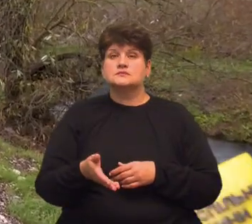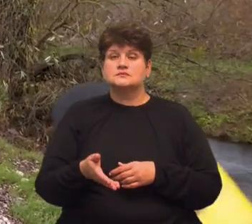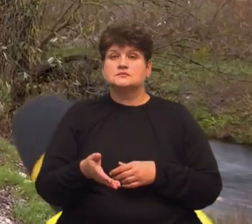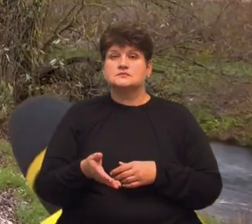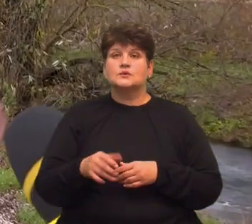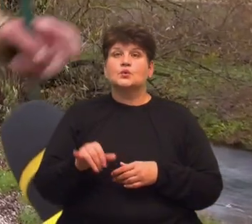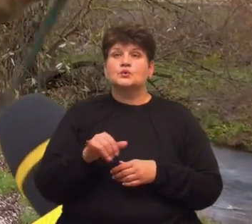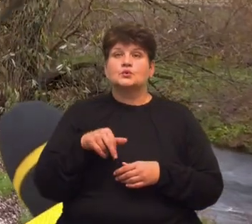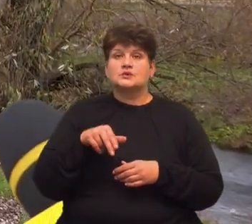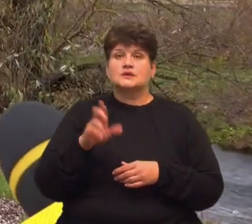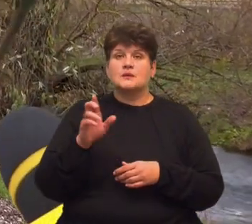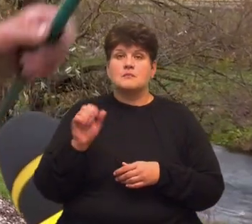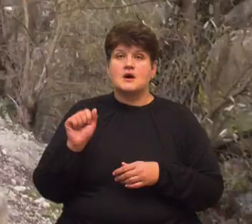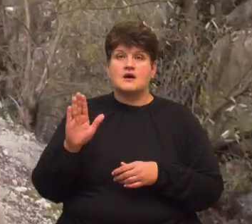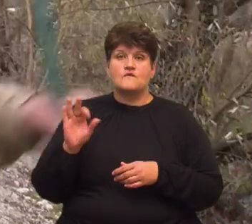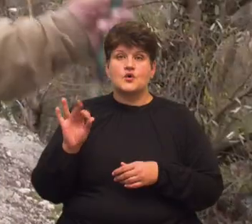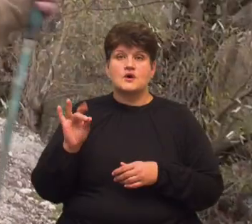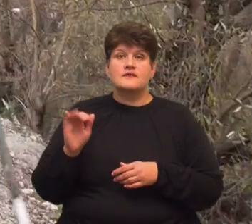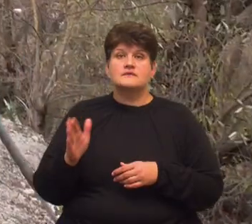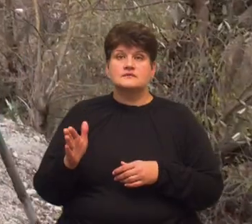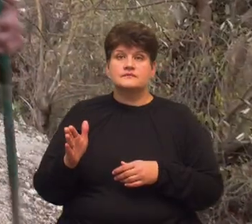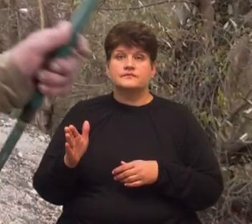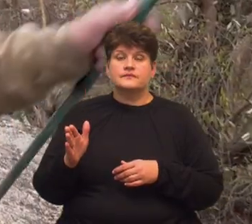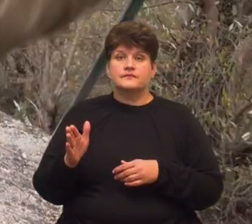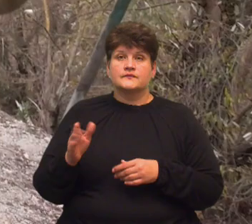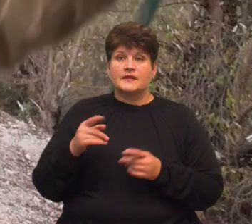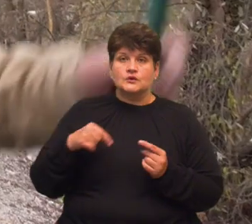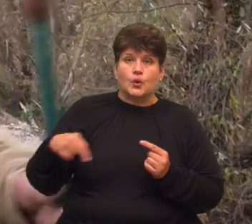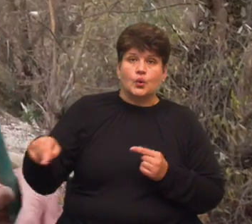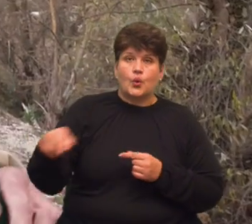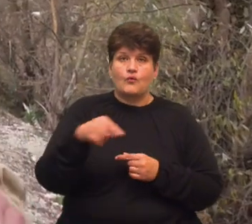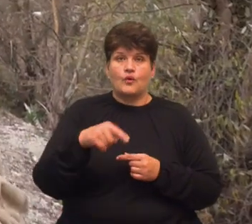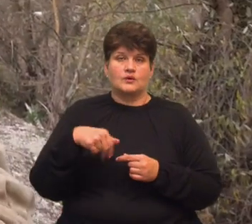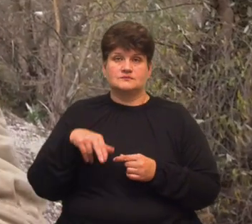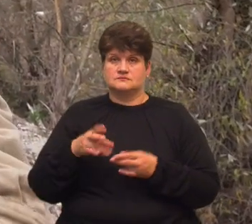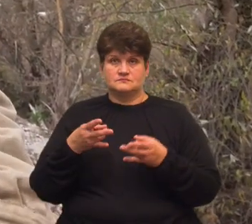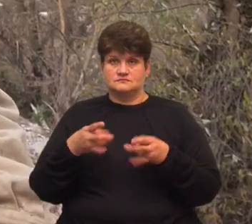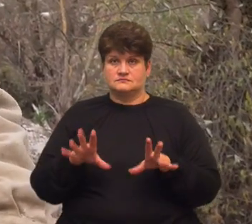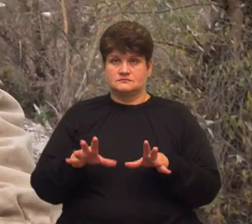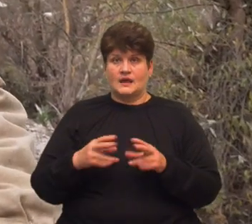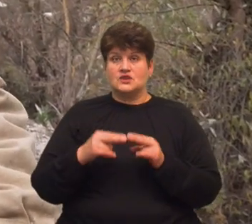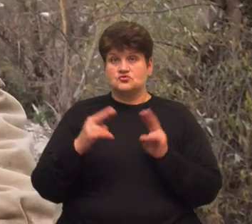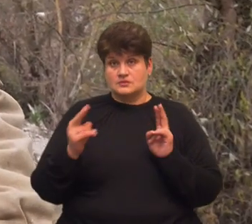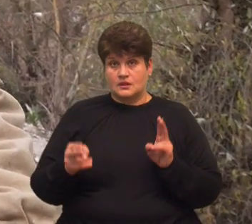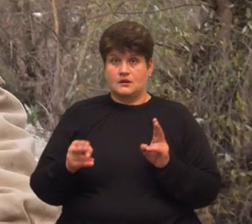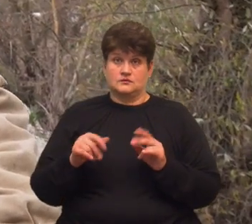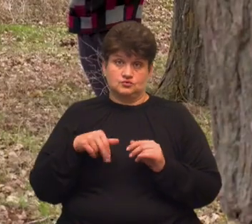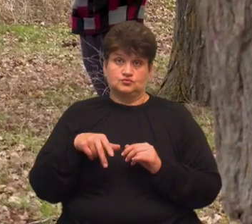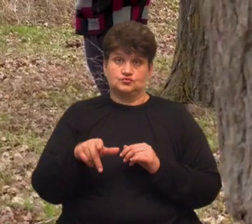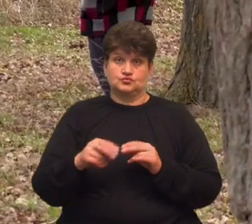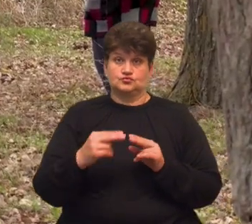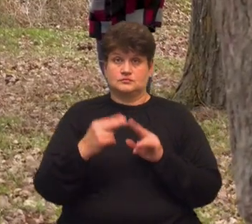ходити на Баворів туди. Ну, не будуть навколо ходити, а туди через кладку на Баворів йдуть на